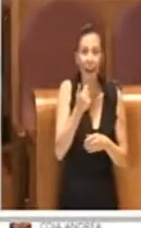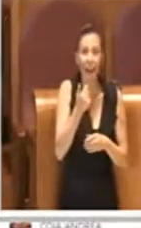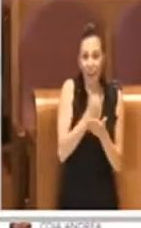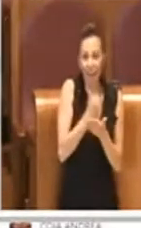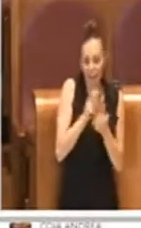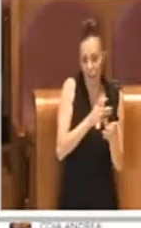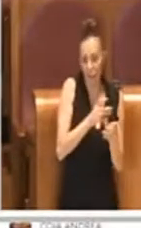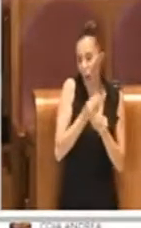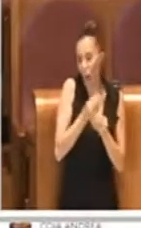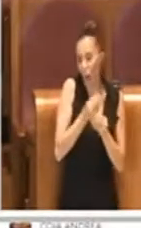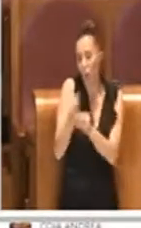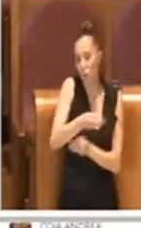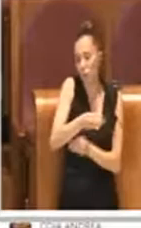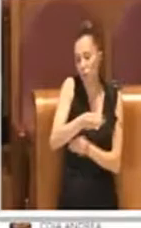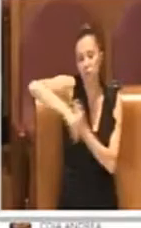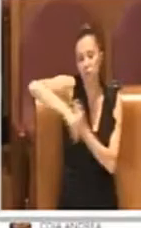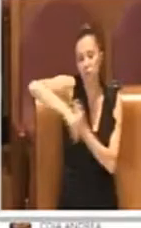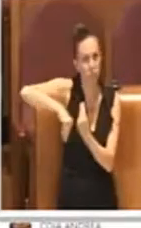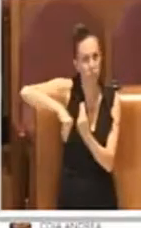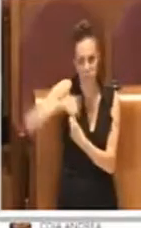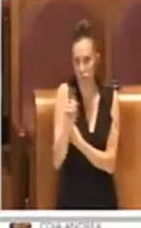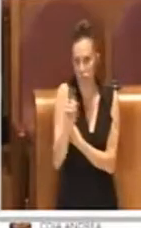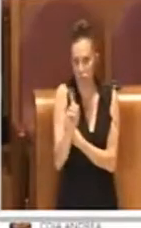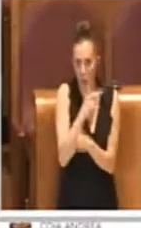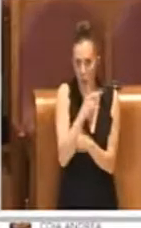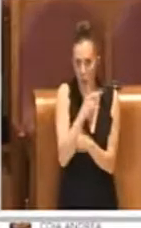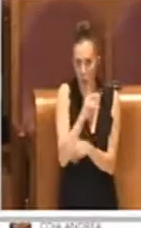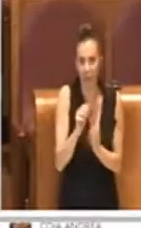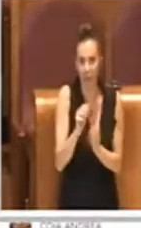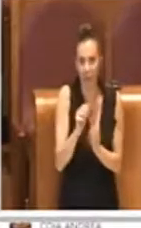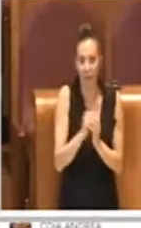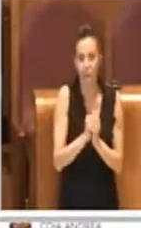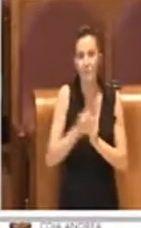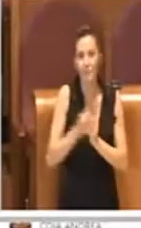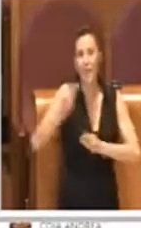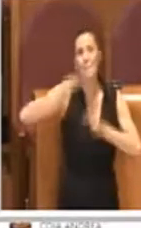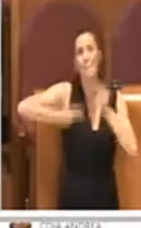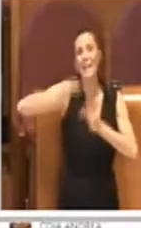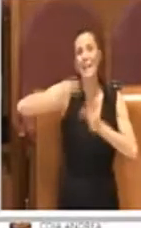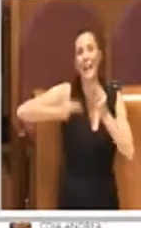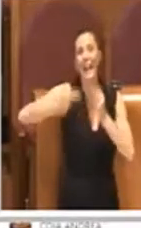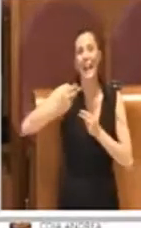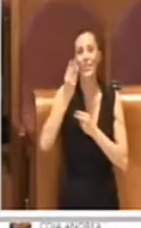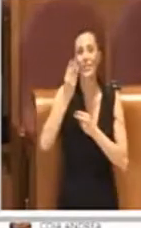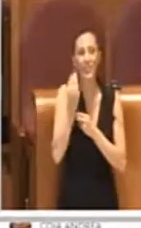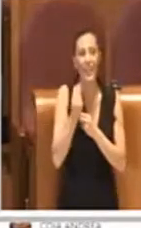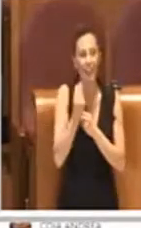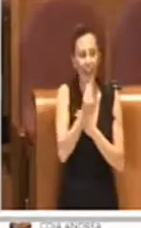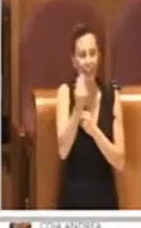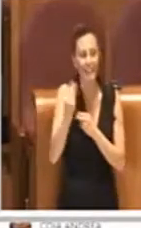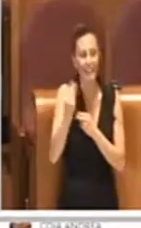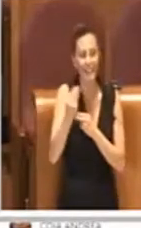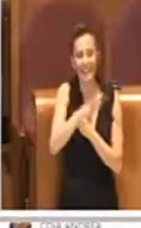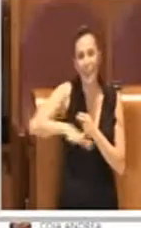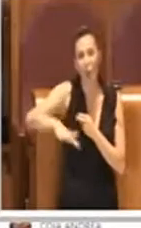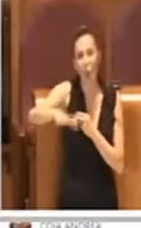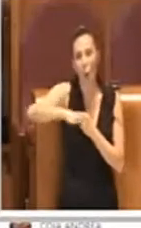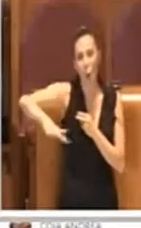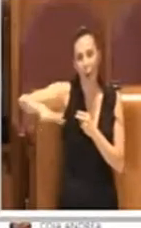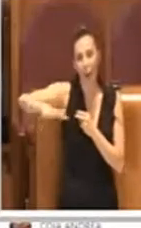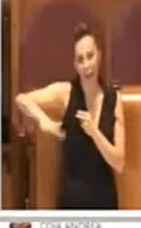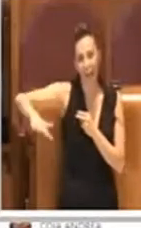'ultima cosa è che i bilanci degli enti locali ovviamente dipendono anche